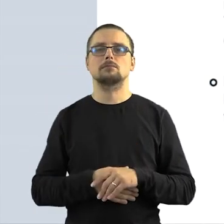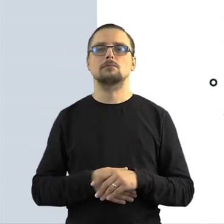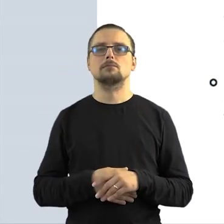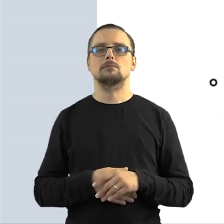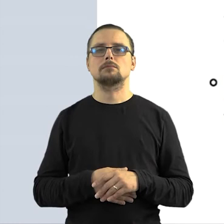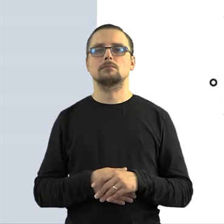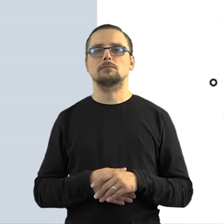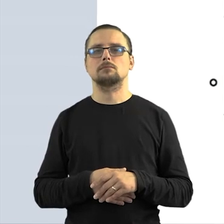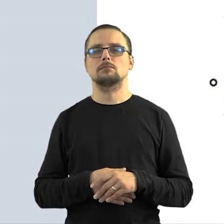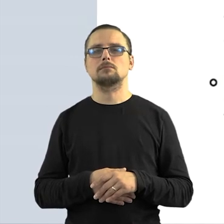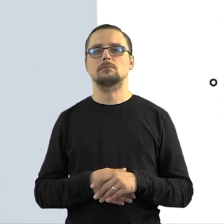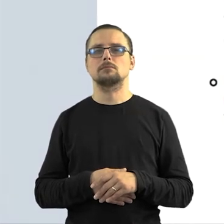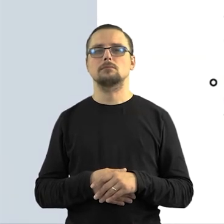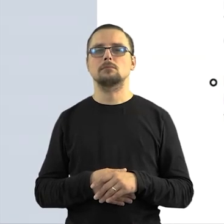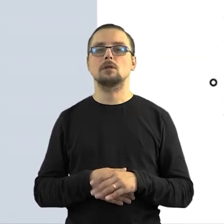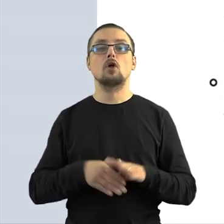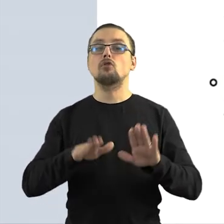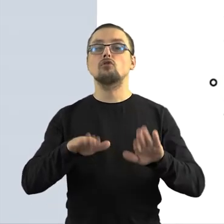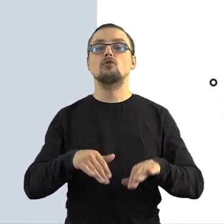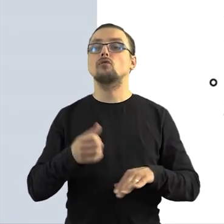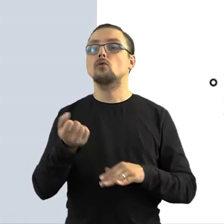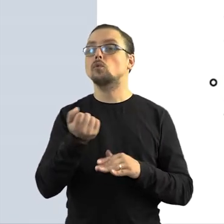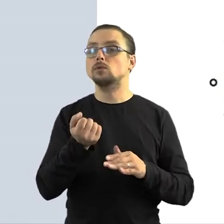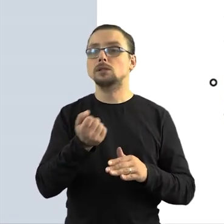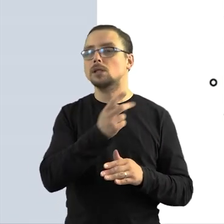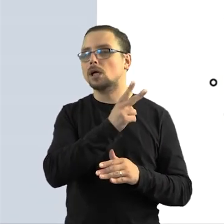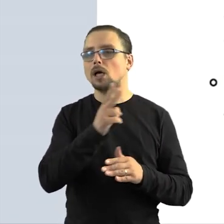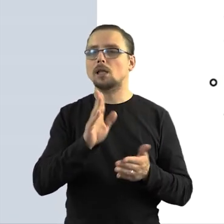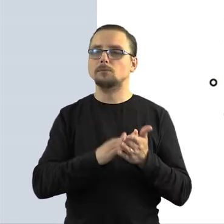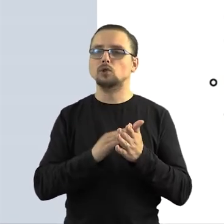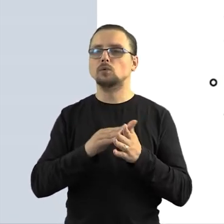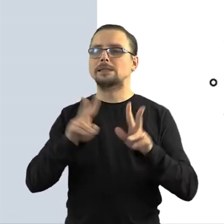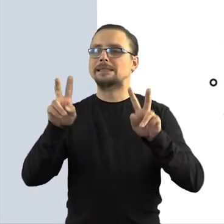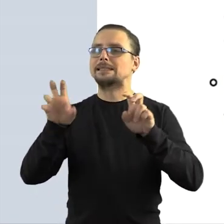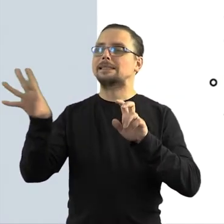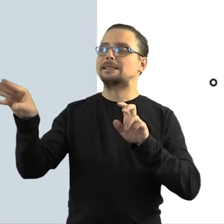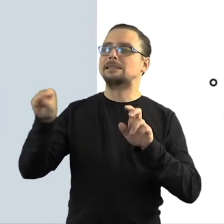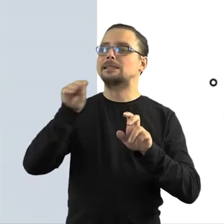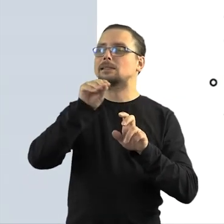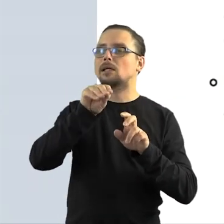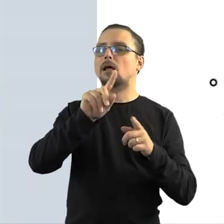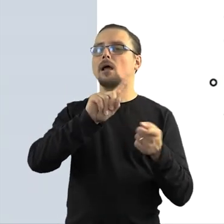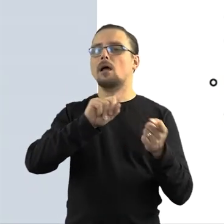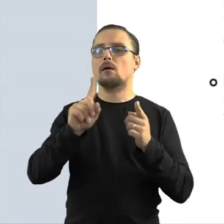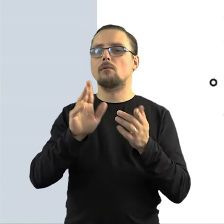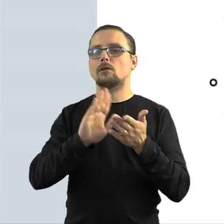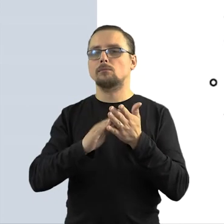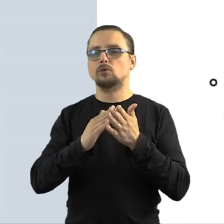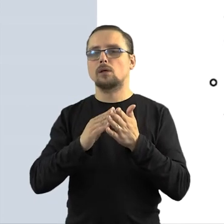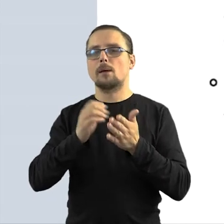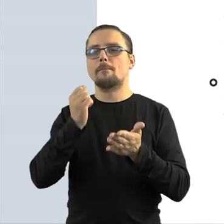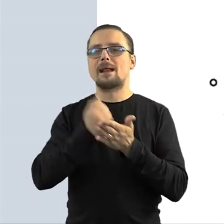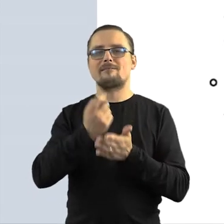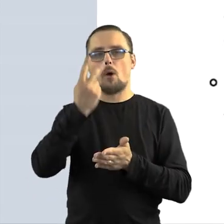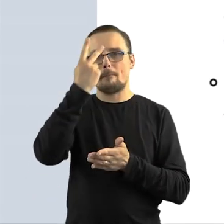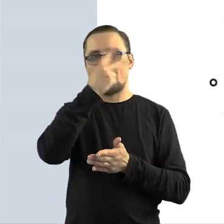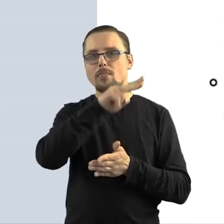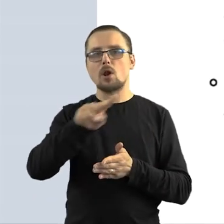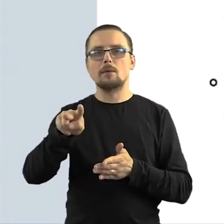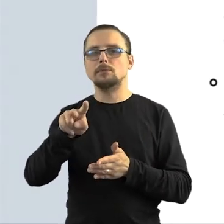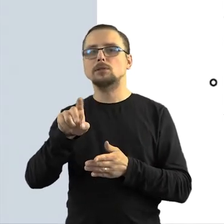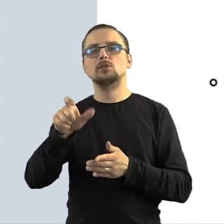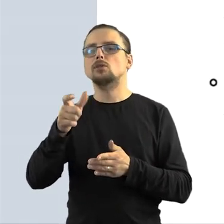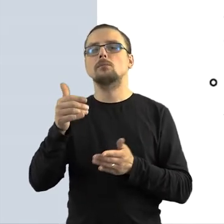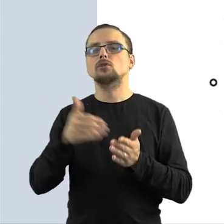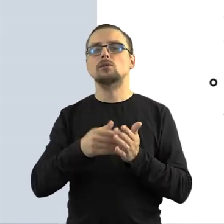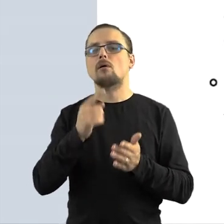I o czym musimy pamiętać, powołując się na jakikolwiek dozwolony użytek, czy to będzie właśnie na prawo cytatu, czy to będzie